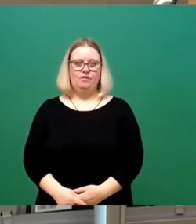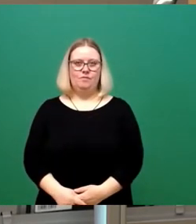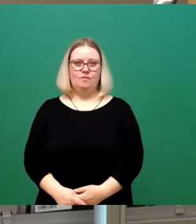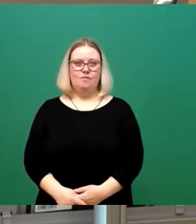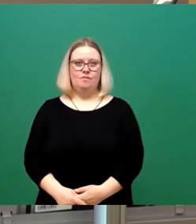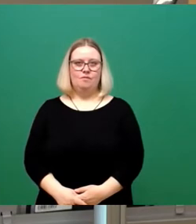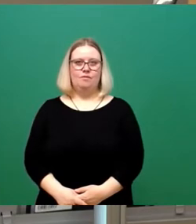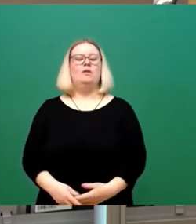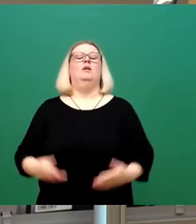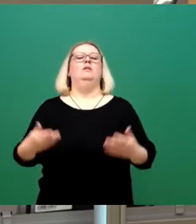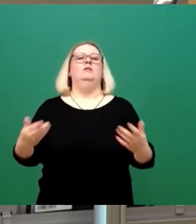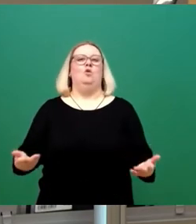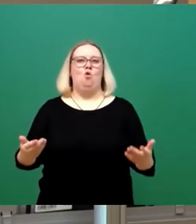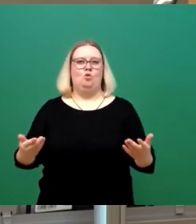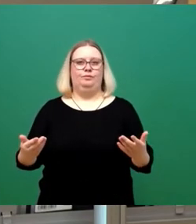So, und jetzt zu dem,